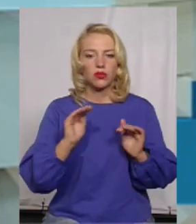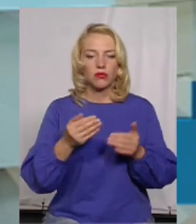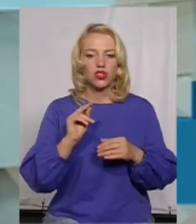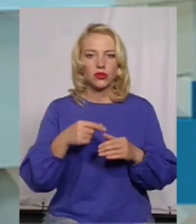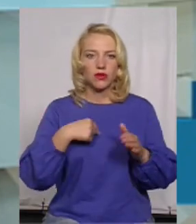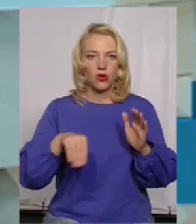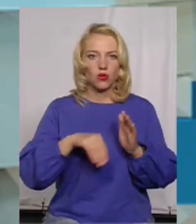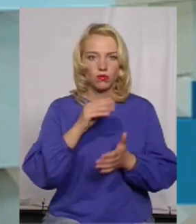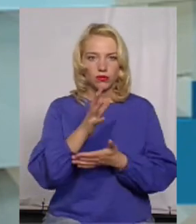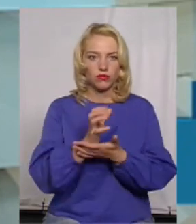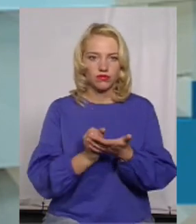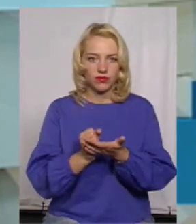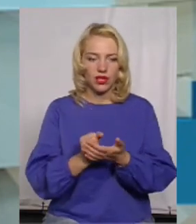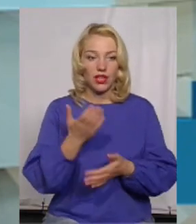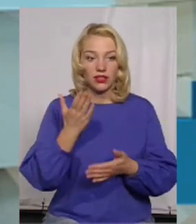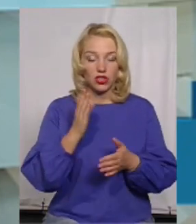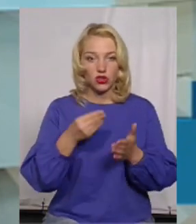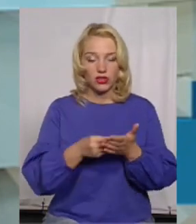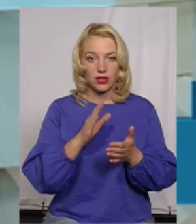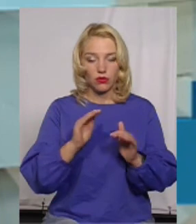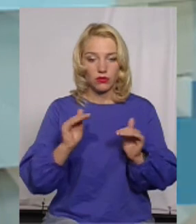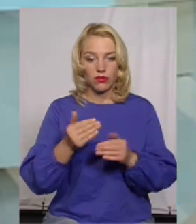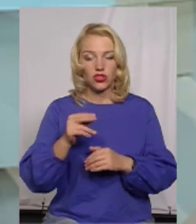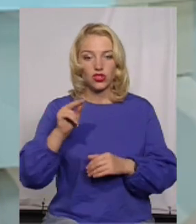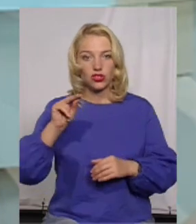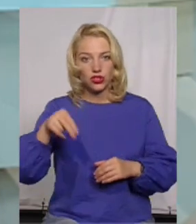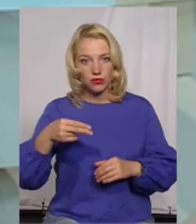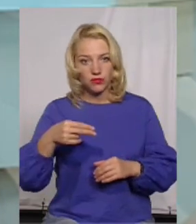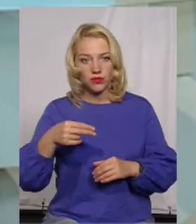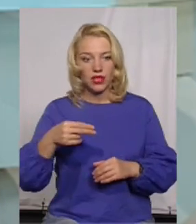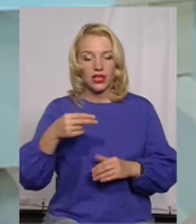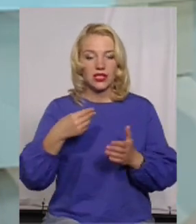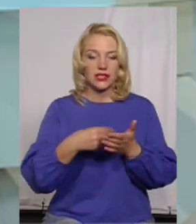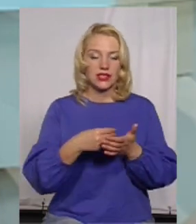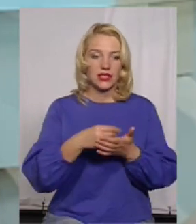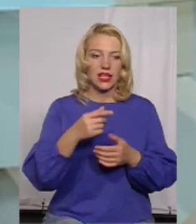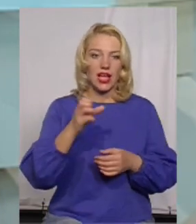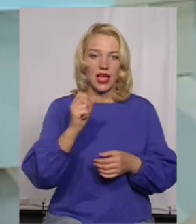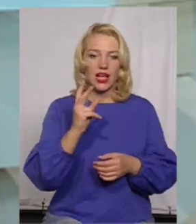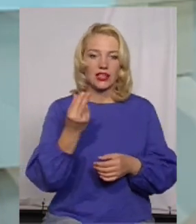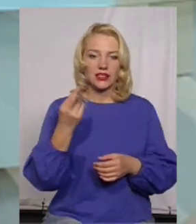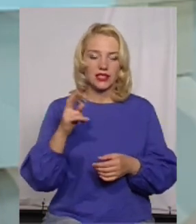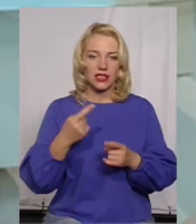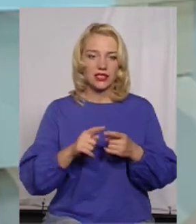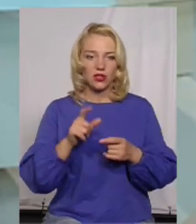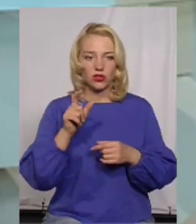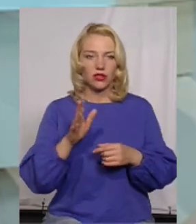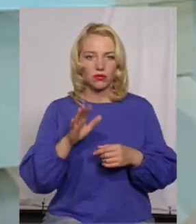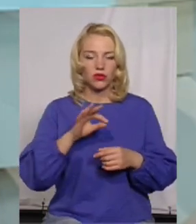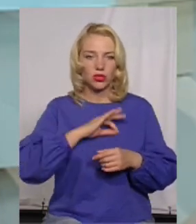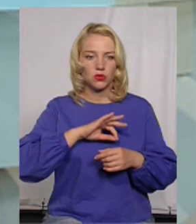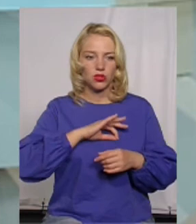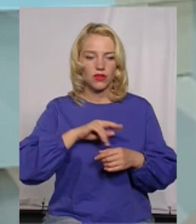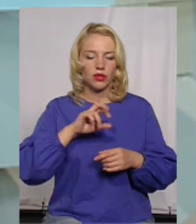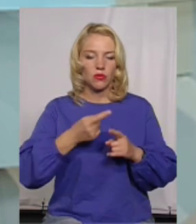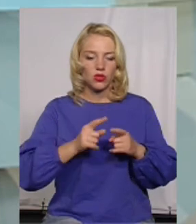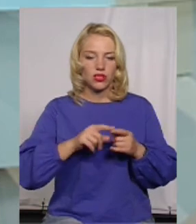купив по акції. Так, до речі. Якщо ціна буде нижча, ніж ціна по акції, то людина в даний період буде споживати по